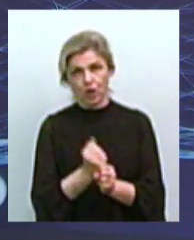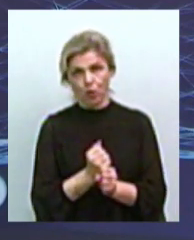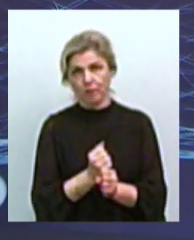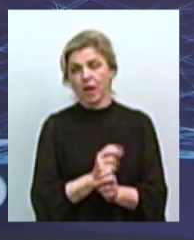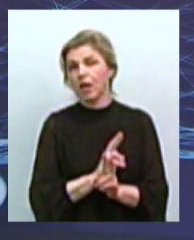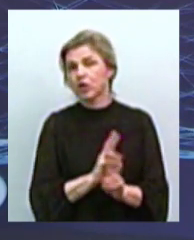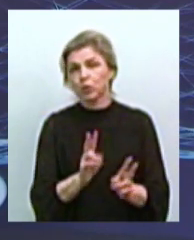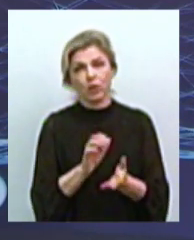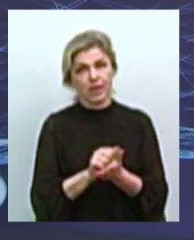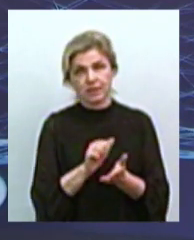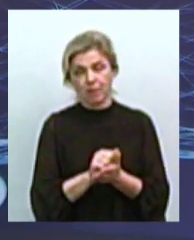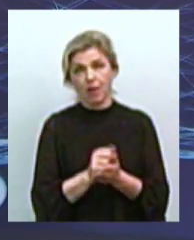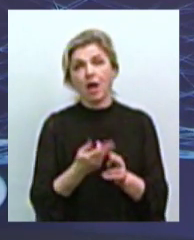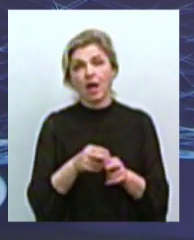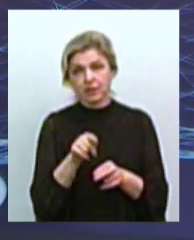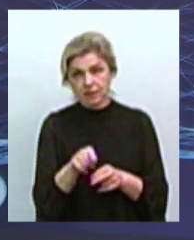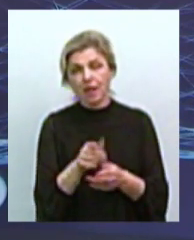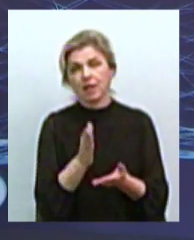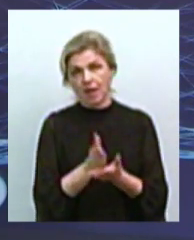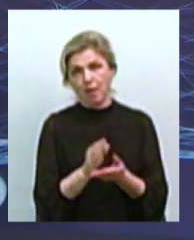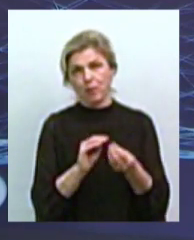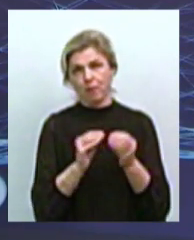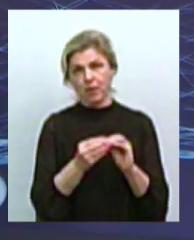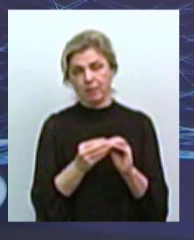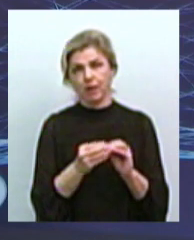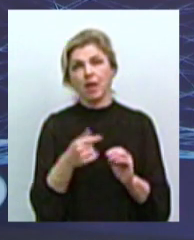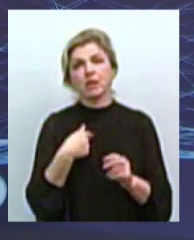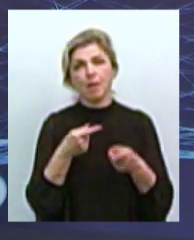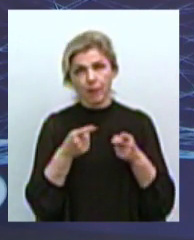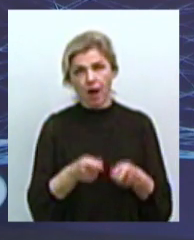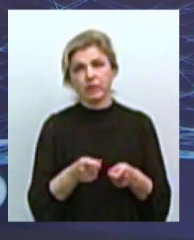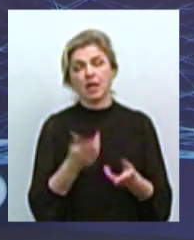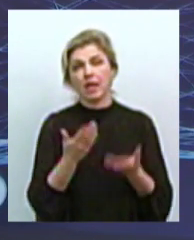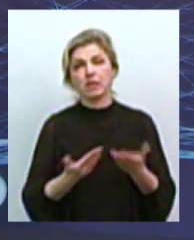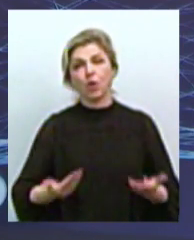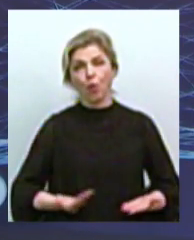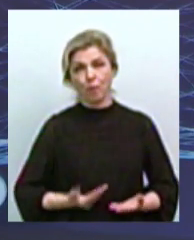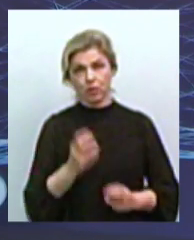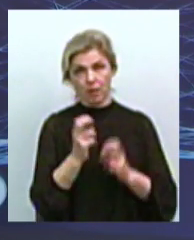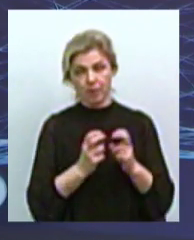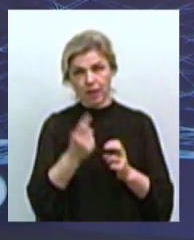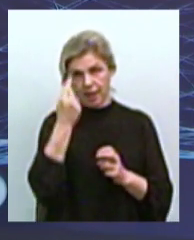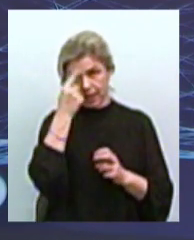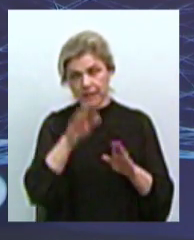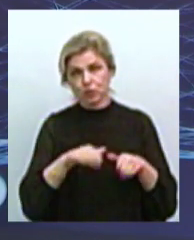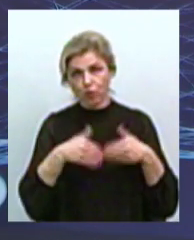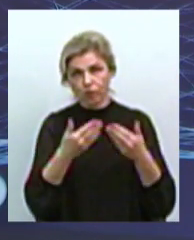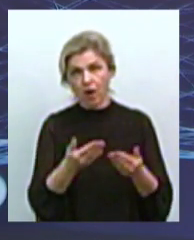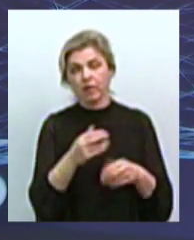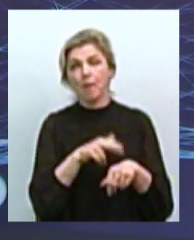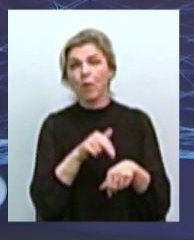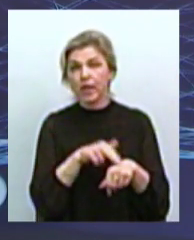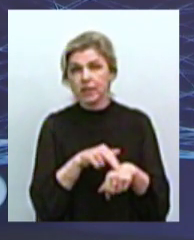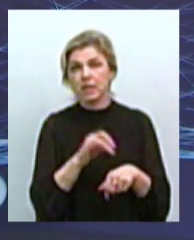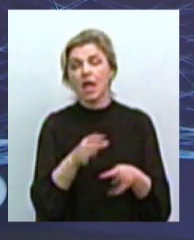не займається. Це і є проблема. Насправді, це, знову ж таки, я думаю, якщо б комунальне підприємство ініціювало і звернулося до поліції,